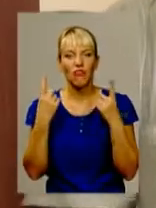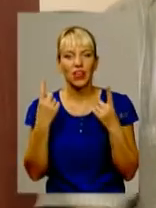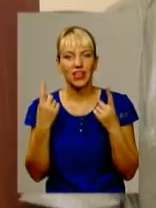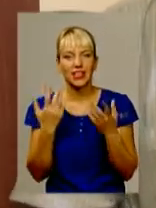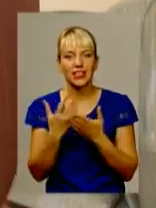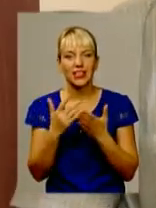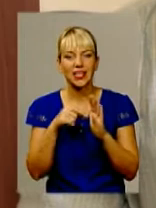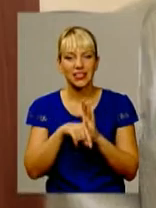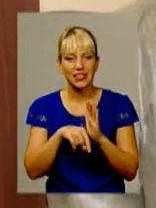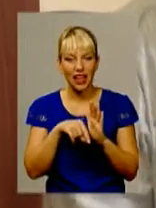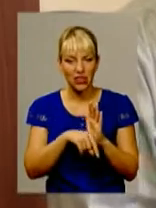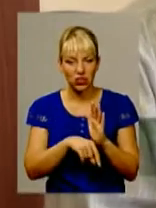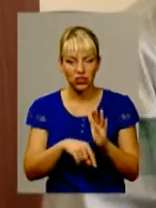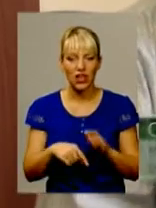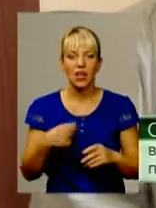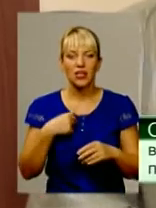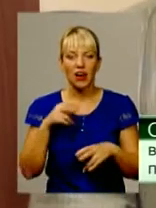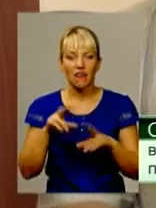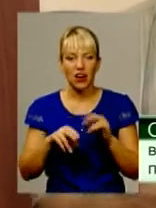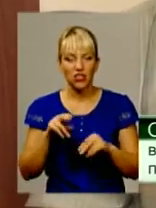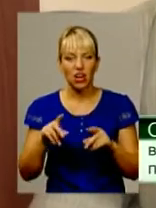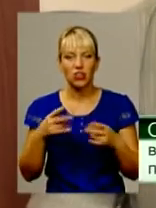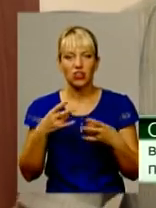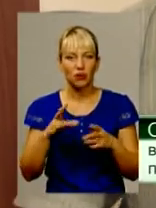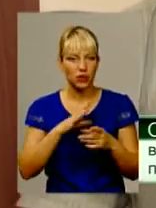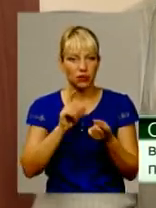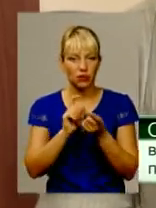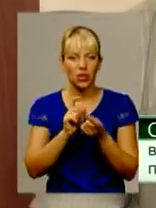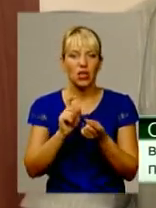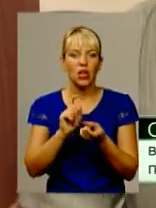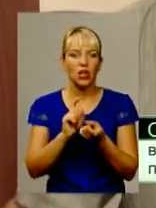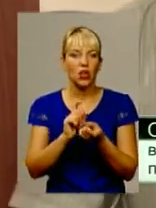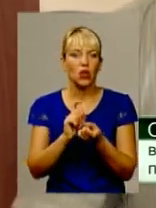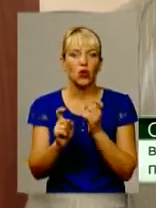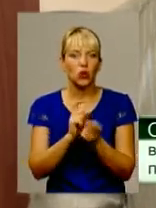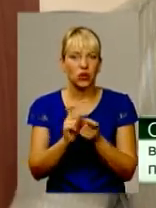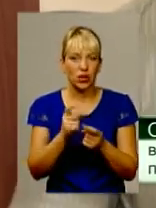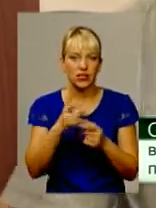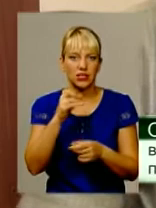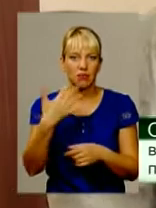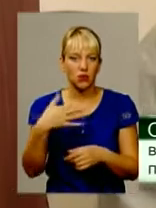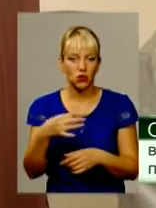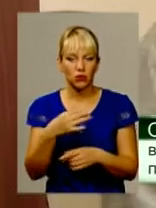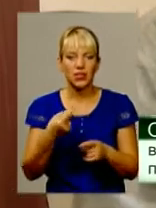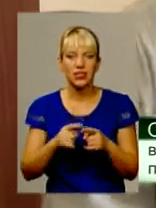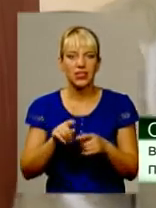сьогоднішній день теж не повинен бути ніякого конфлікту, перевізники так вважають, ми все одно можемо дійти згоди, бо це не є якийсь такий